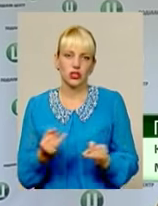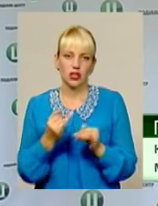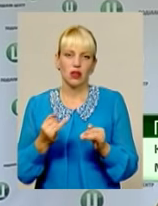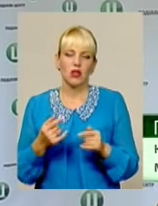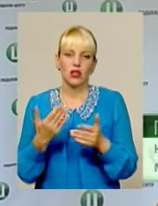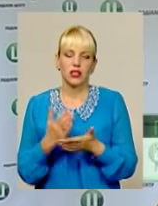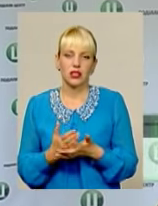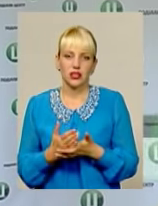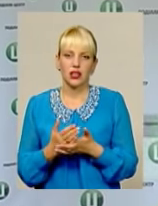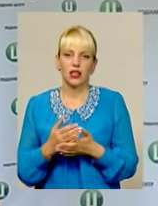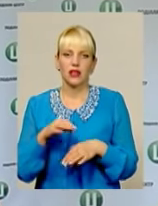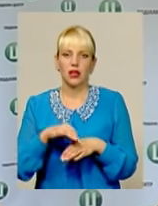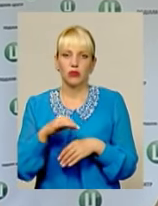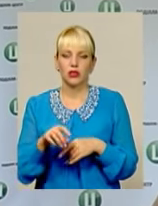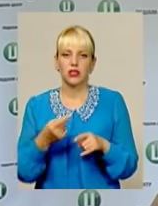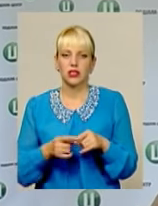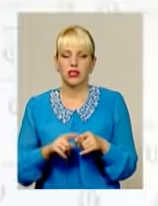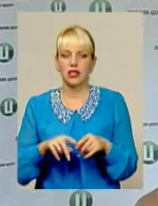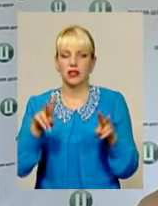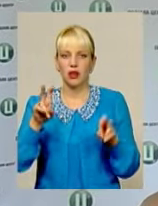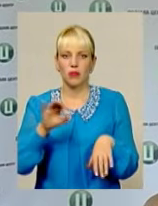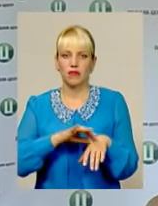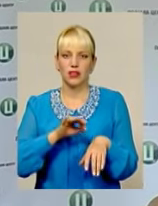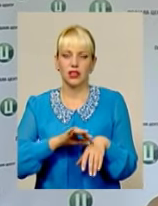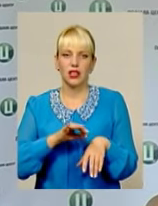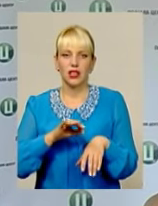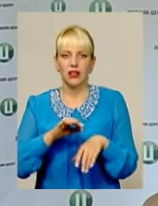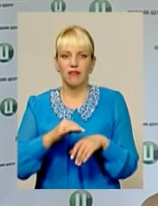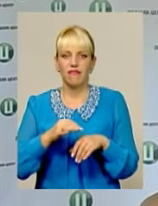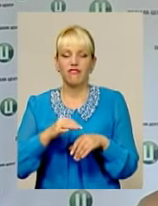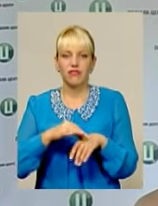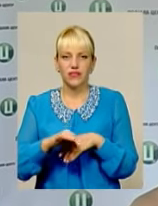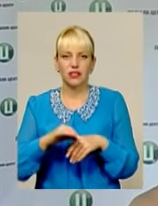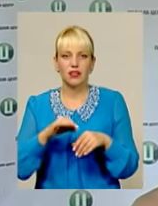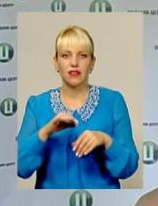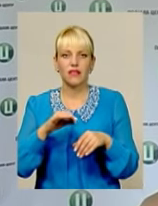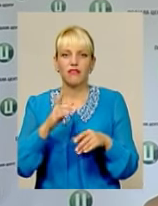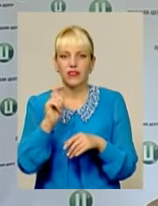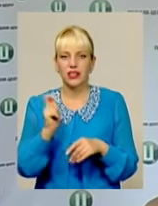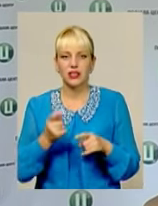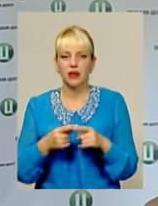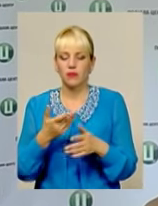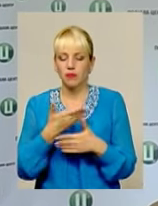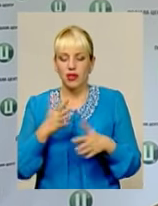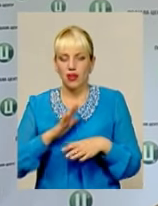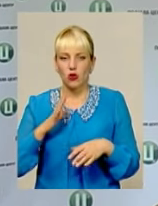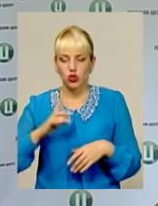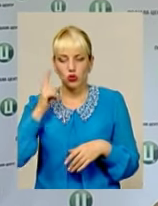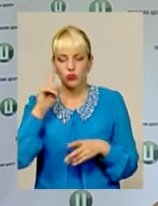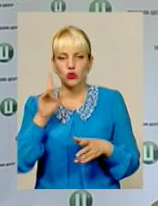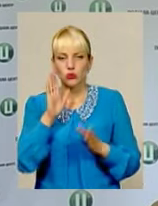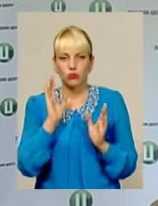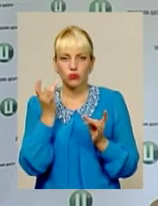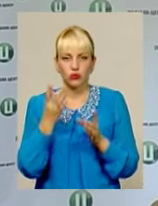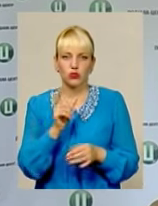Є, звісно, дуже наболіла ця тема війни. Ми не очікували, думали, що буде це переважно жителі Хмельниччини, але є